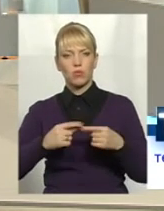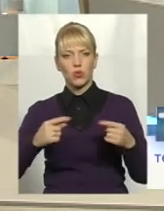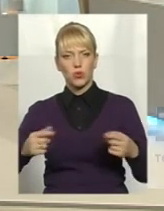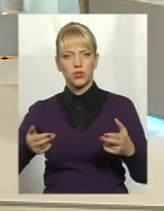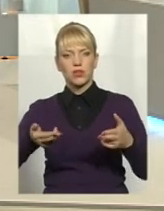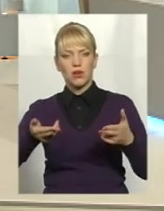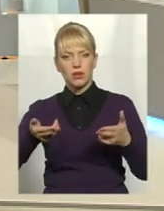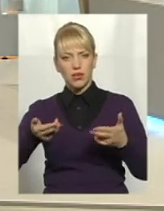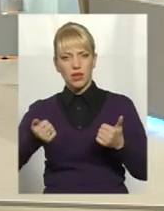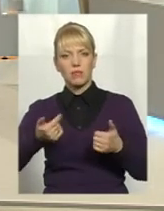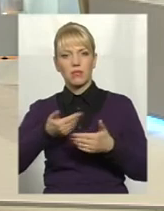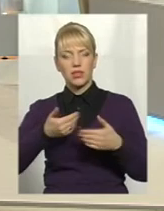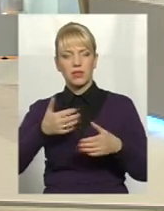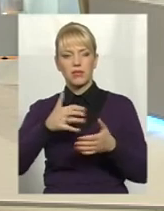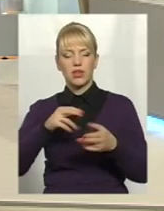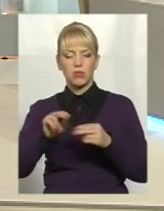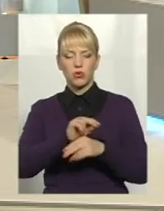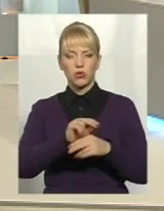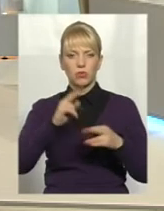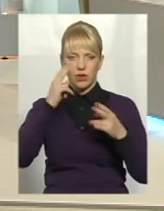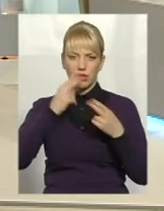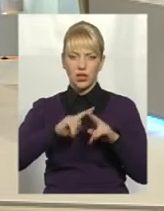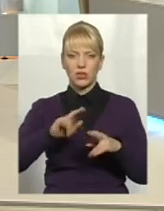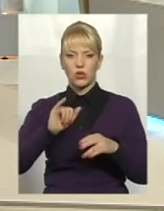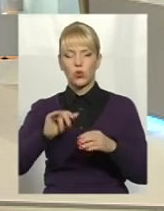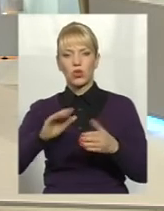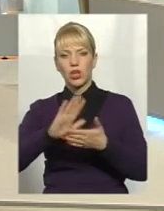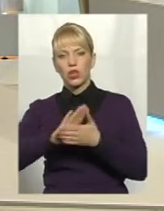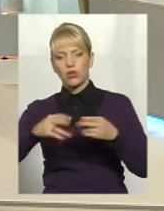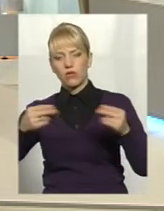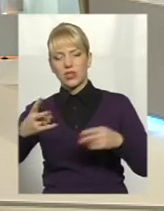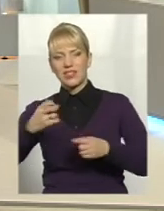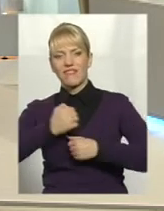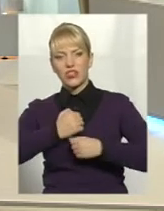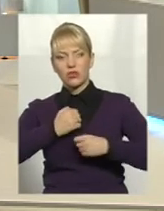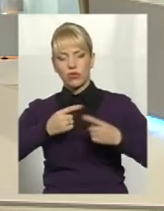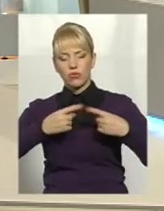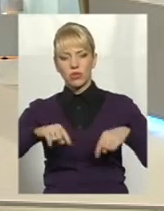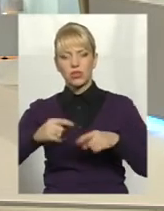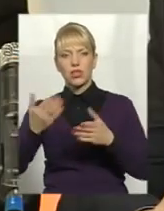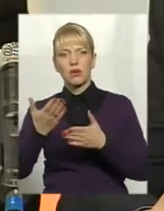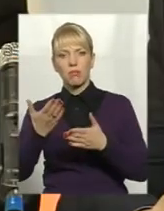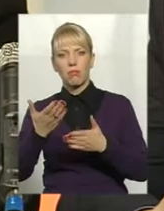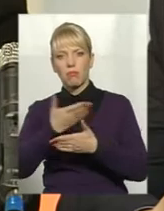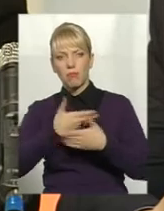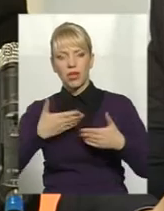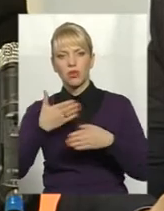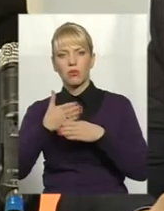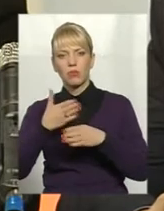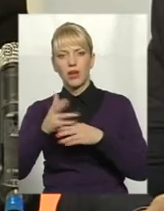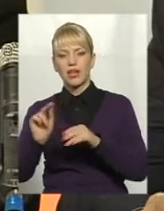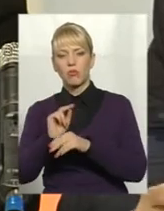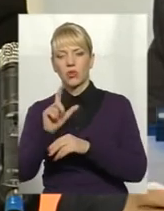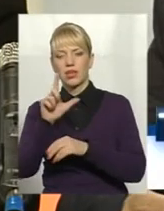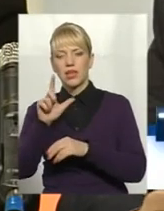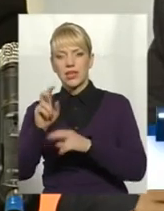ремонтуємо техніку і заключаємо договори напряму з військовими частинами. Ми допомагаємо ремонтним заводам, які ремонтують нашу